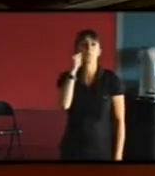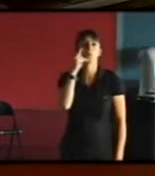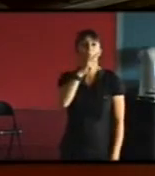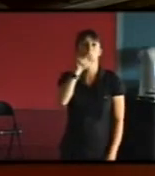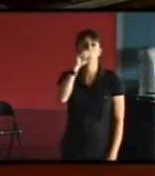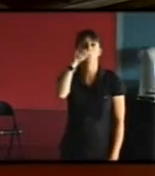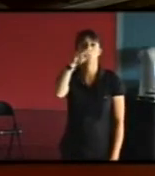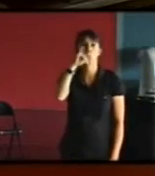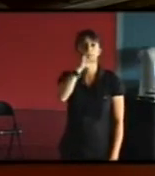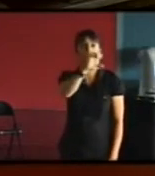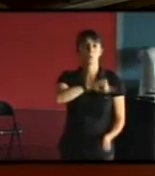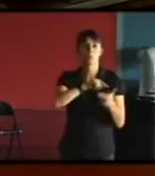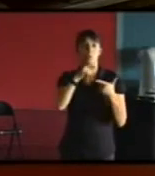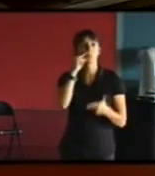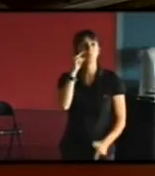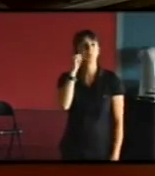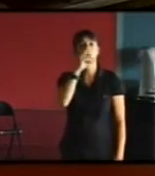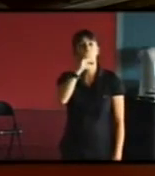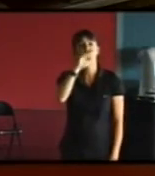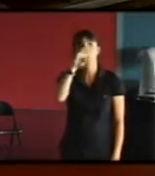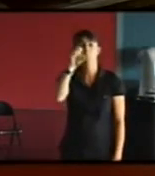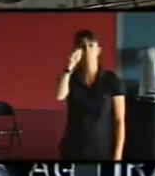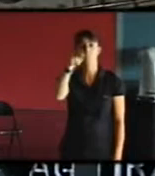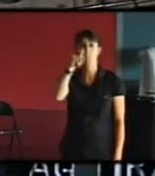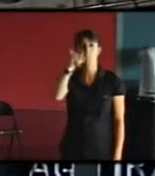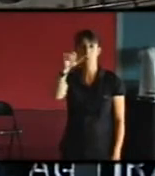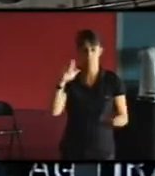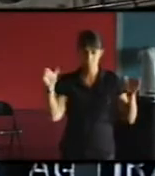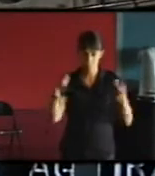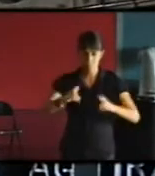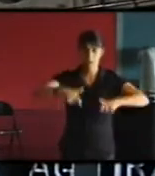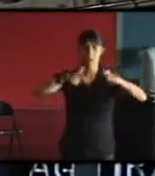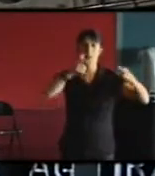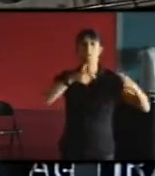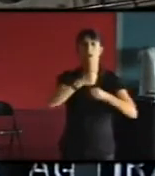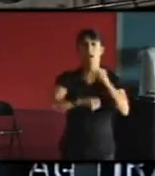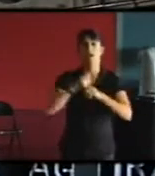pour parler du sort des bureaux obsolètes des années 80 merci beaucoup